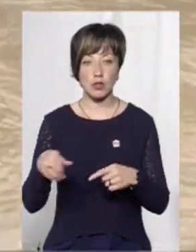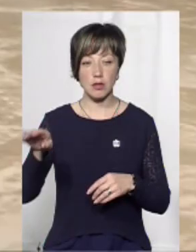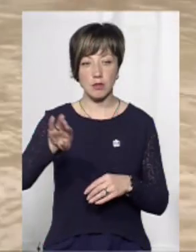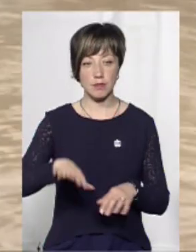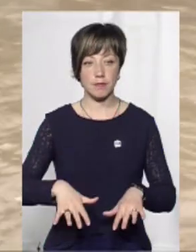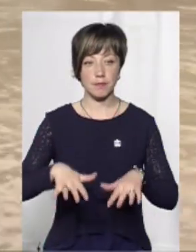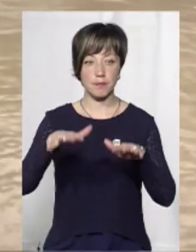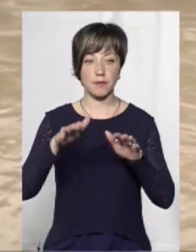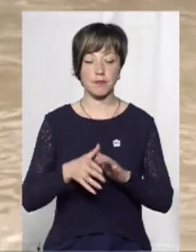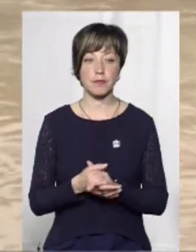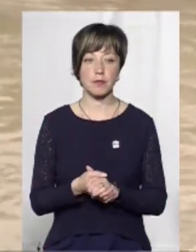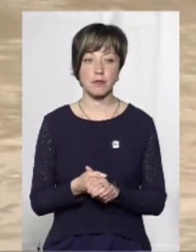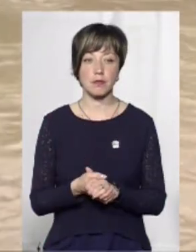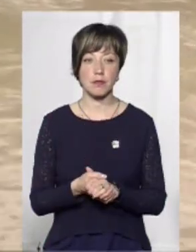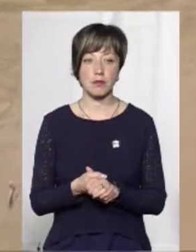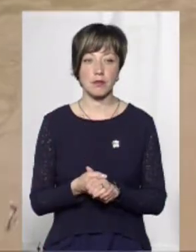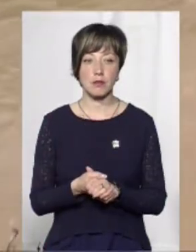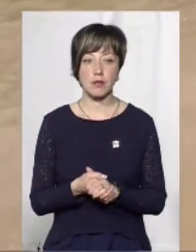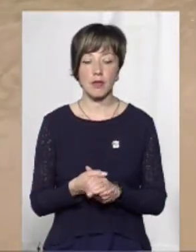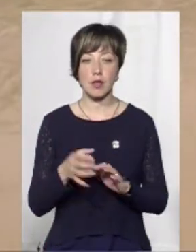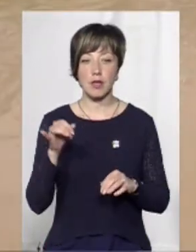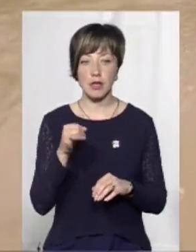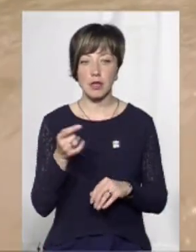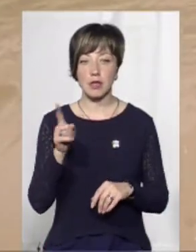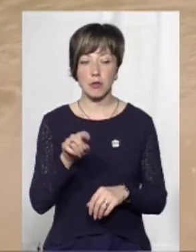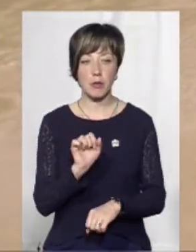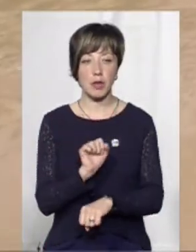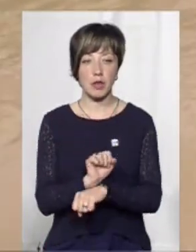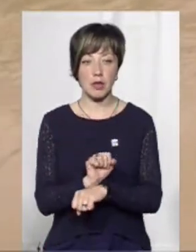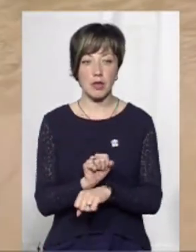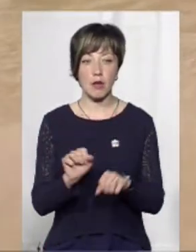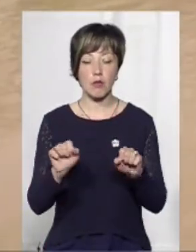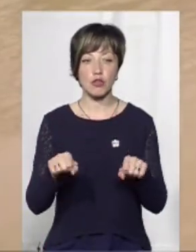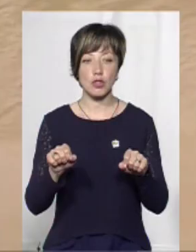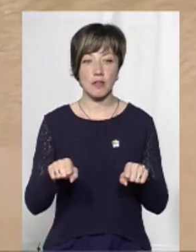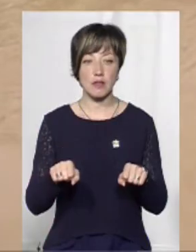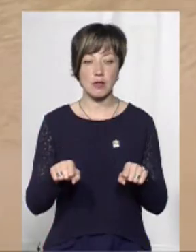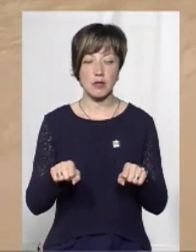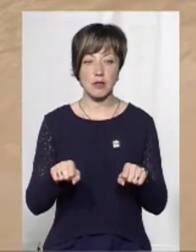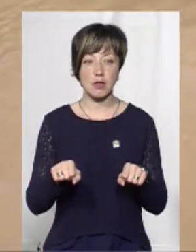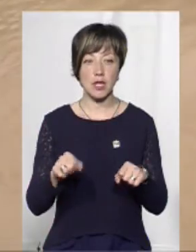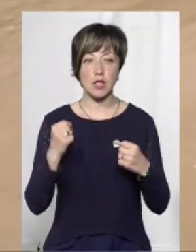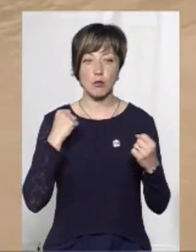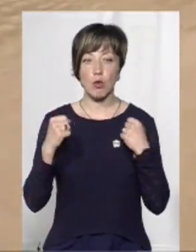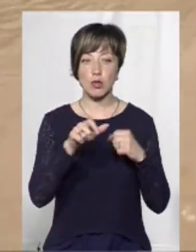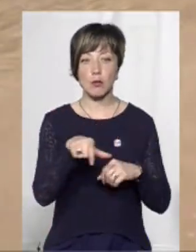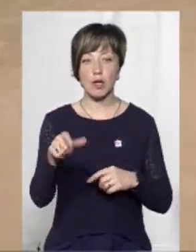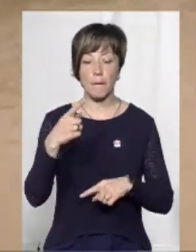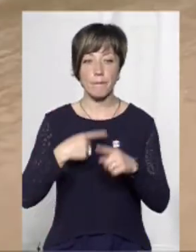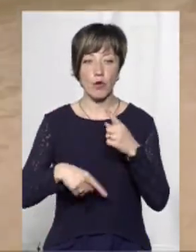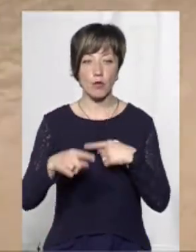вийшла з берегів. І тим самим перекрила можливість спортсменам